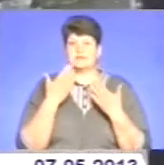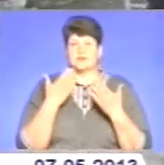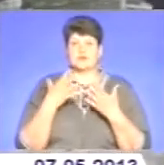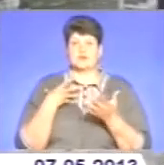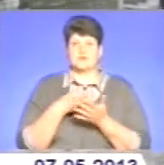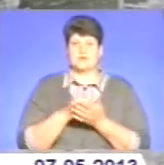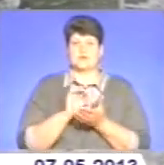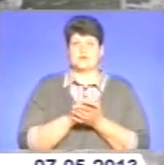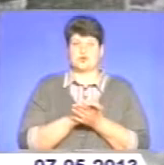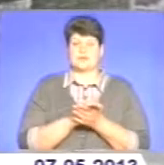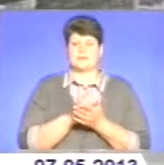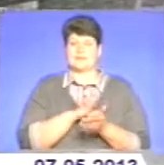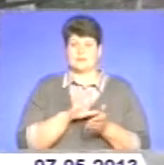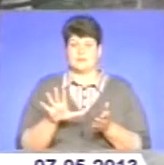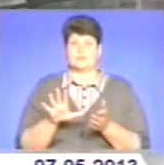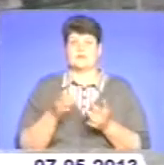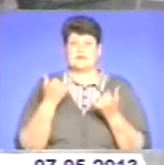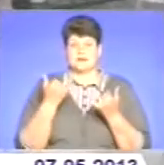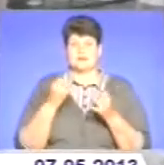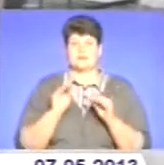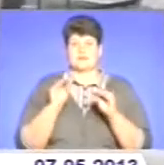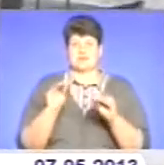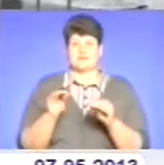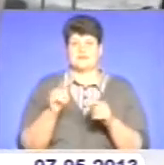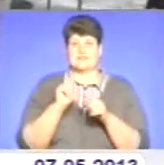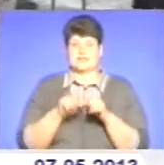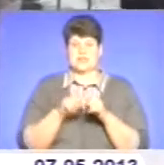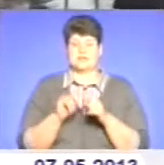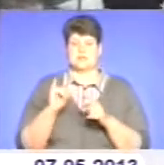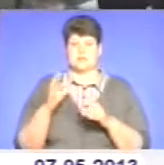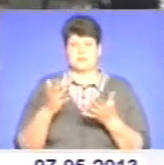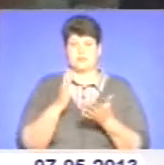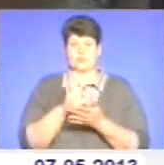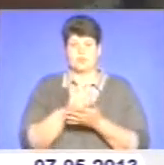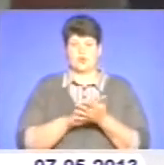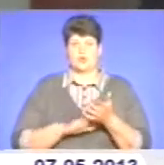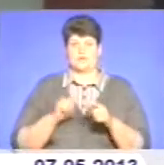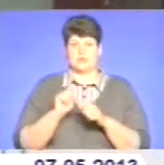та уникав людних місць. Наразі втікача помістили у слідчий ізолятор. Триває розслідування.